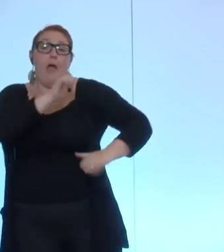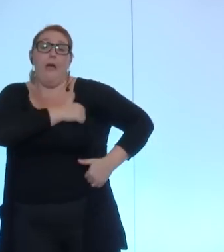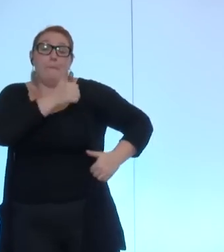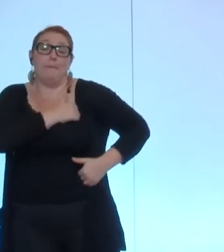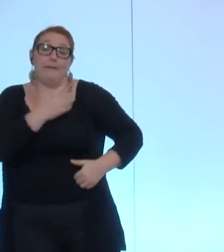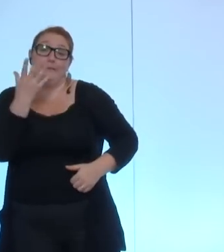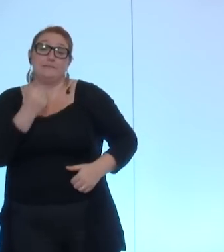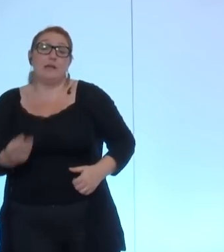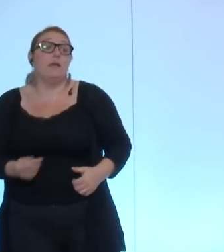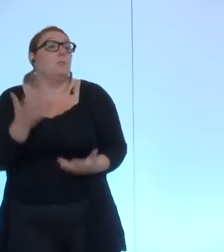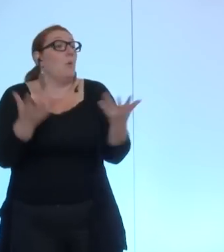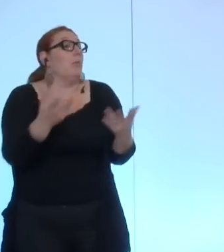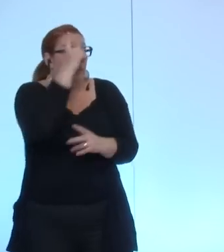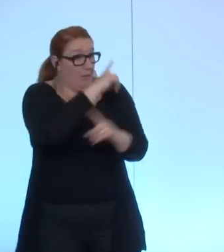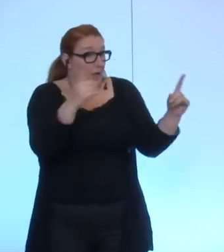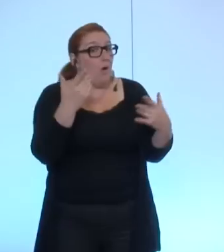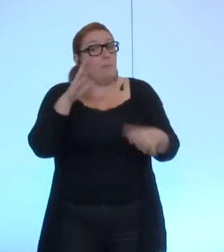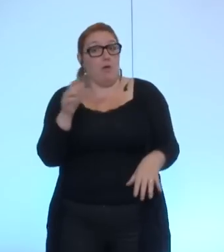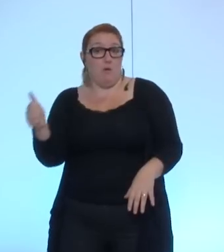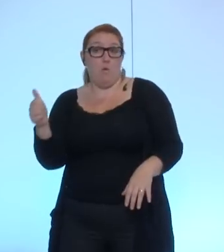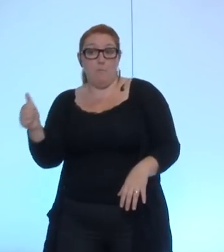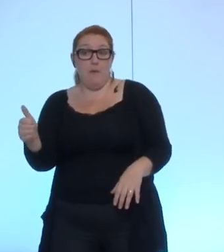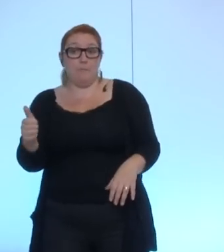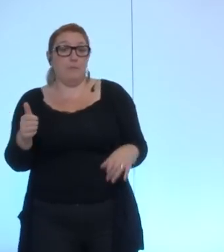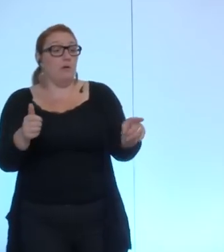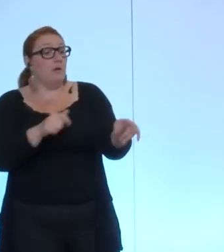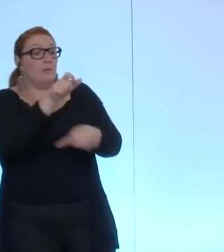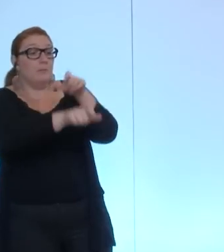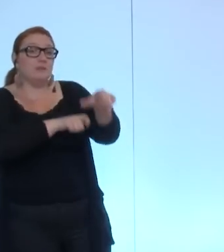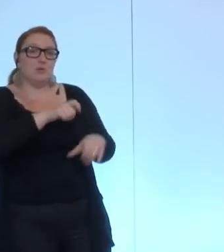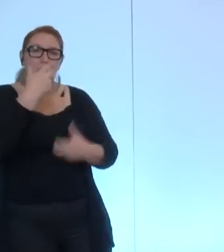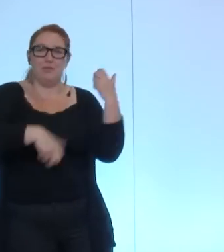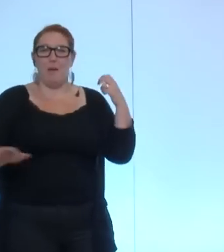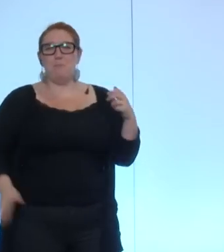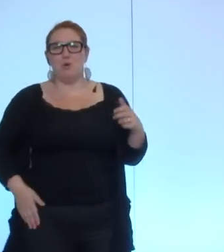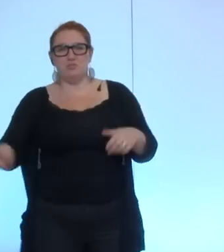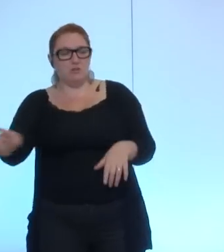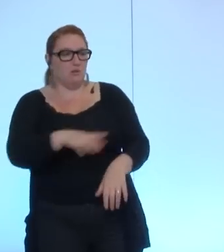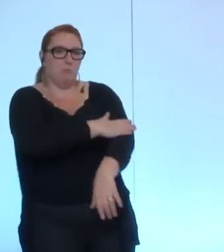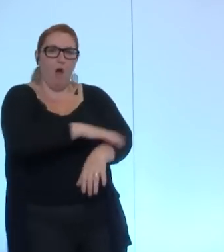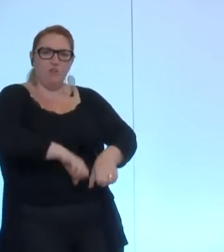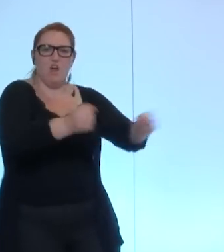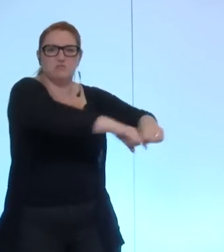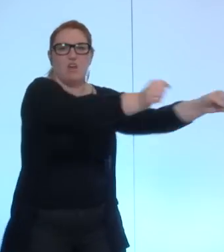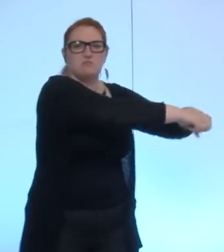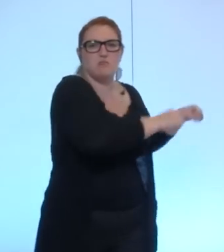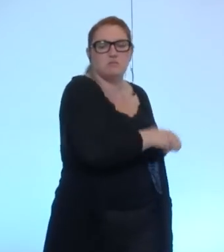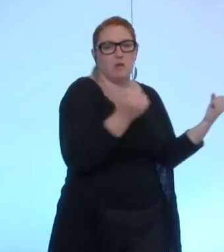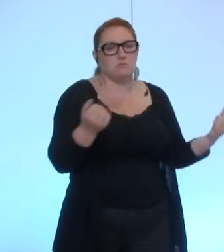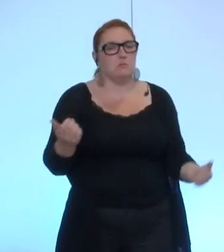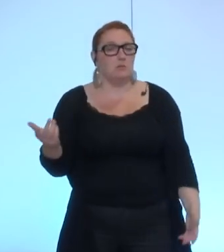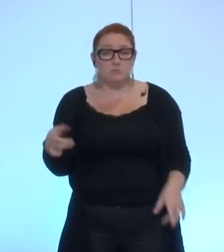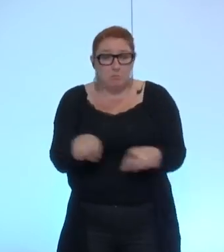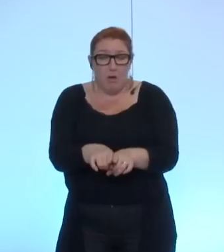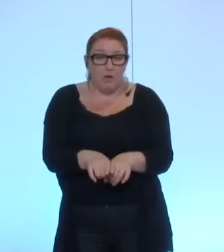mais c'est un fait casser les bras de ceux qui avaient des pierres dans les poches rappelons-nous l'origine des fêtes d'aujourd